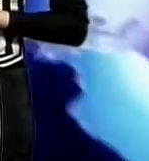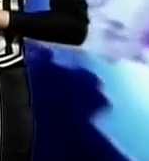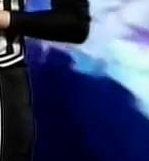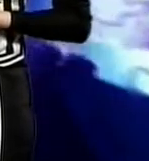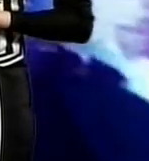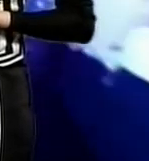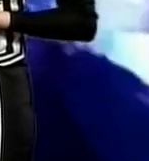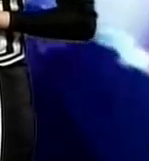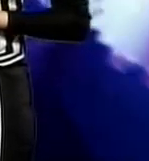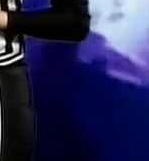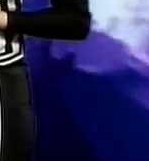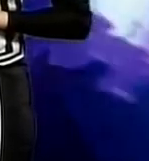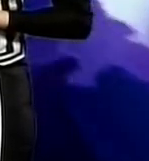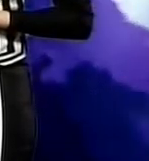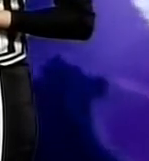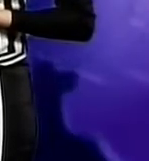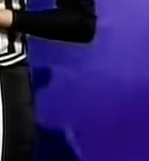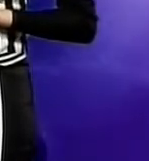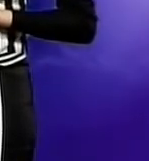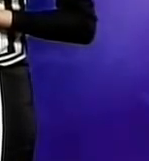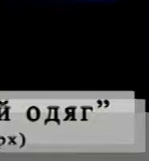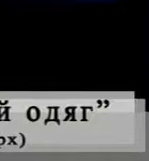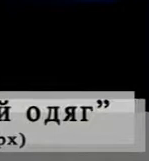погоди. І залишайтеся з нами на хвилі каналу Кіровоград.